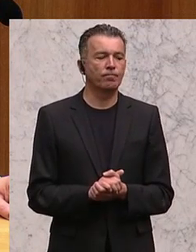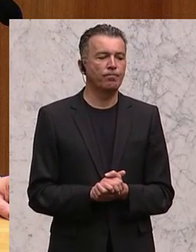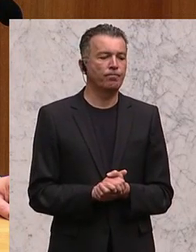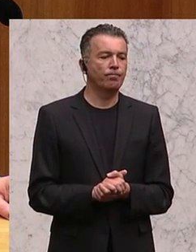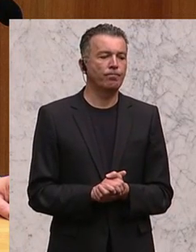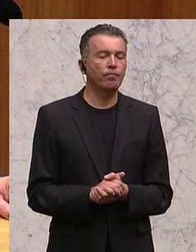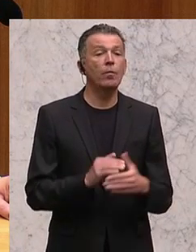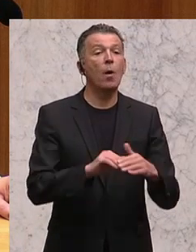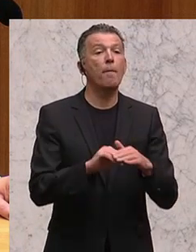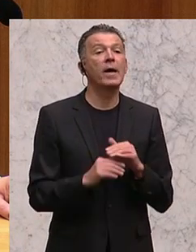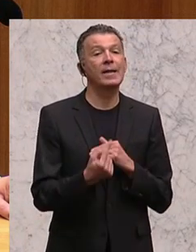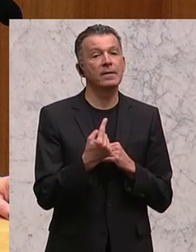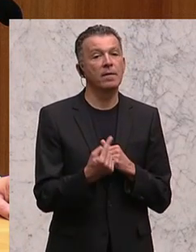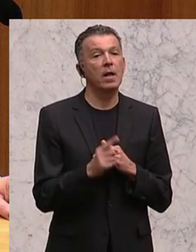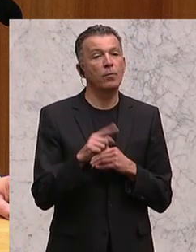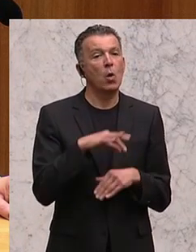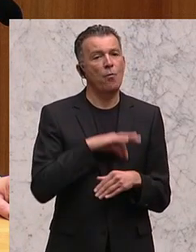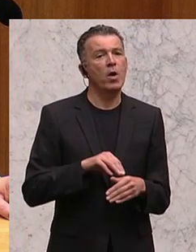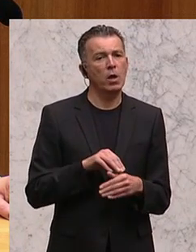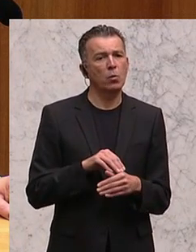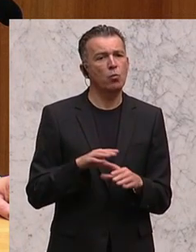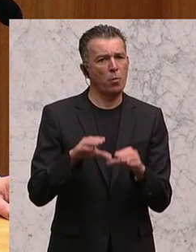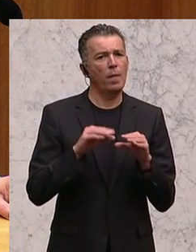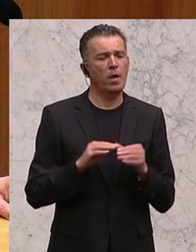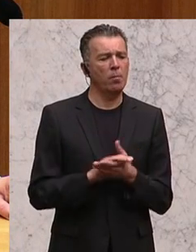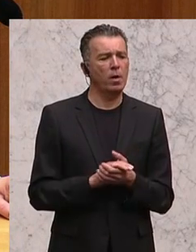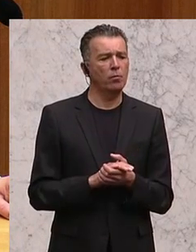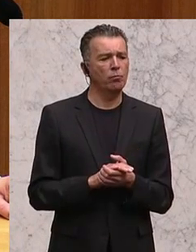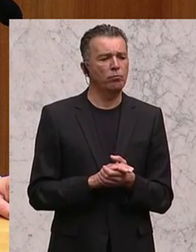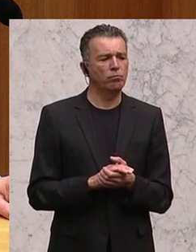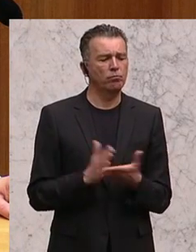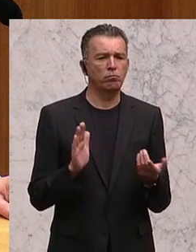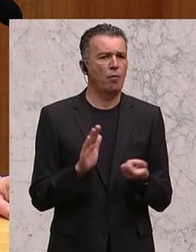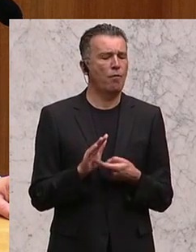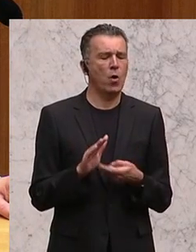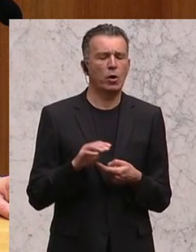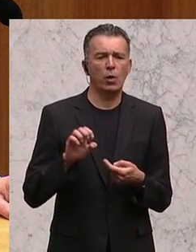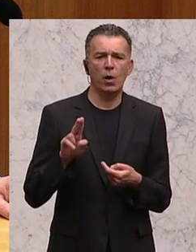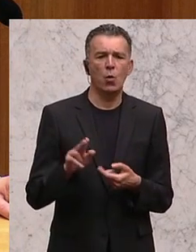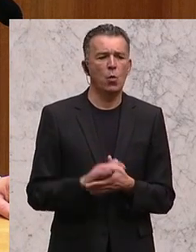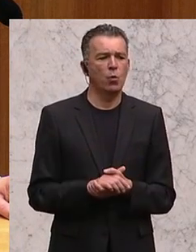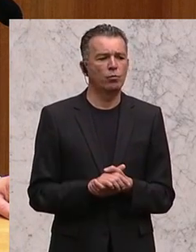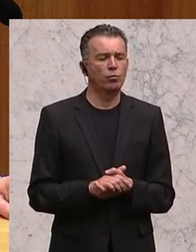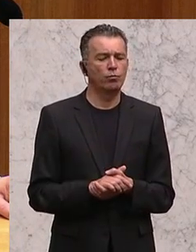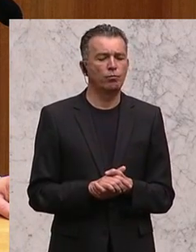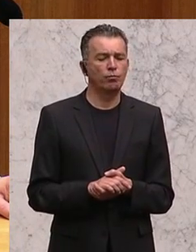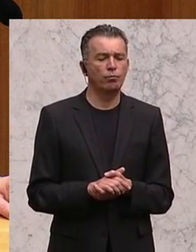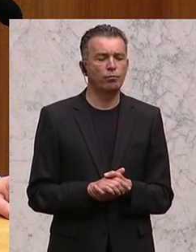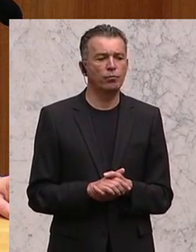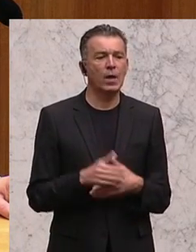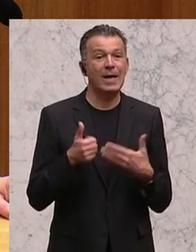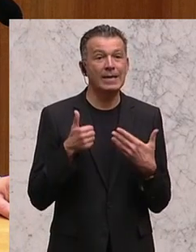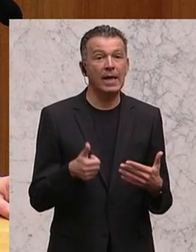die Briten ihren Verpflichtungen nachkommen müssen. Das ist eine Forderung der Europäischen Union von